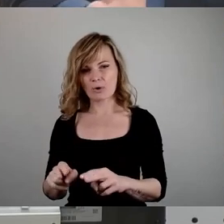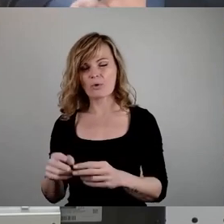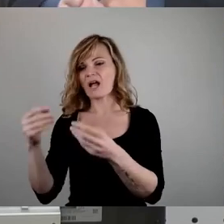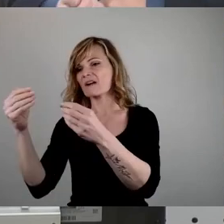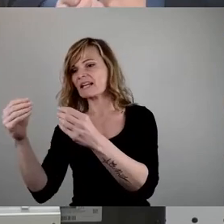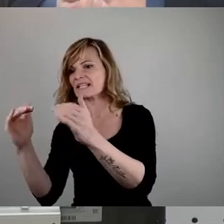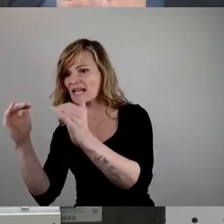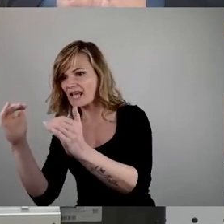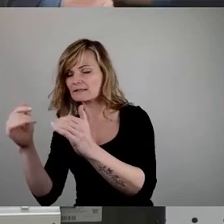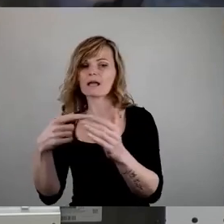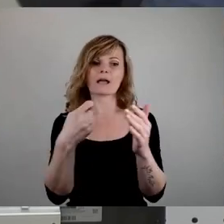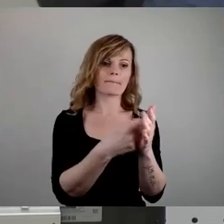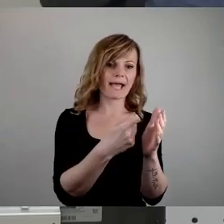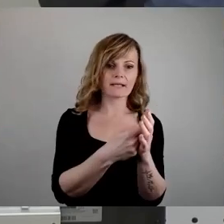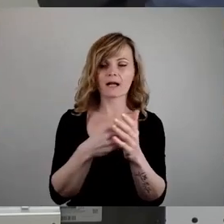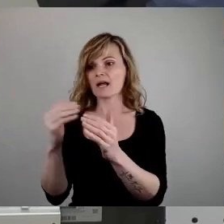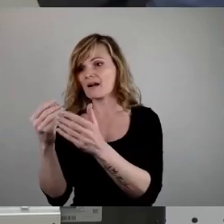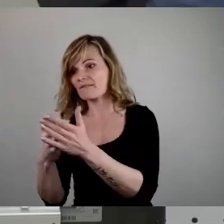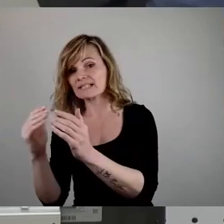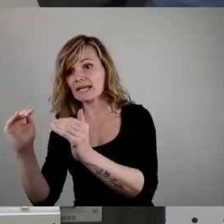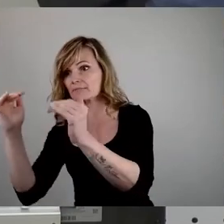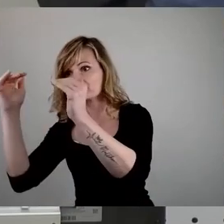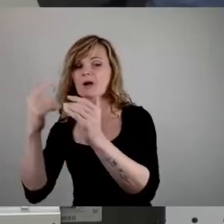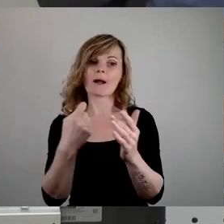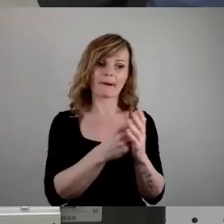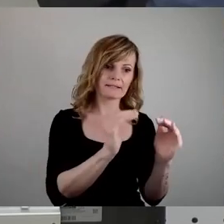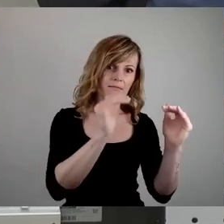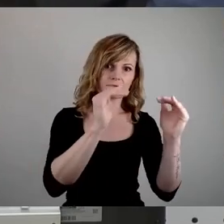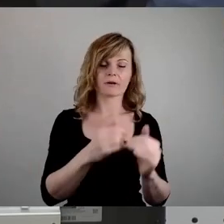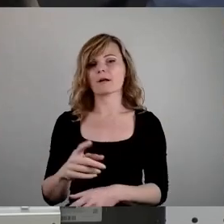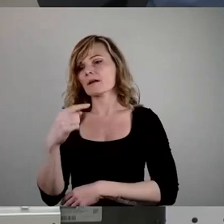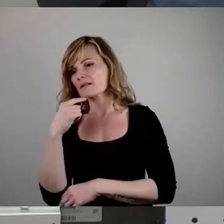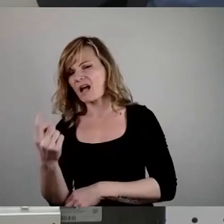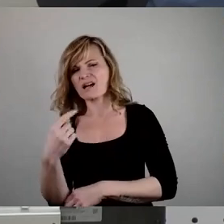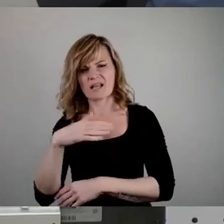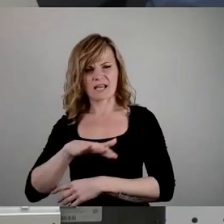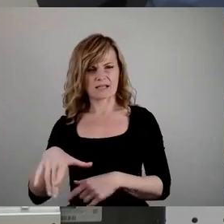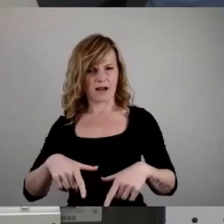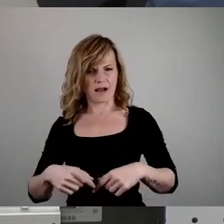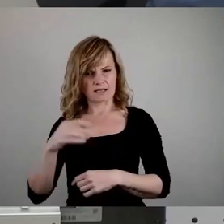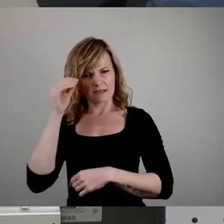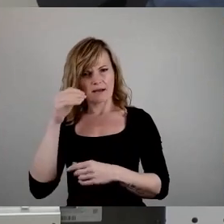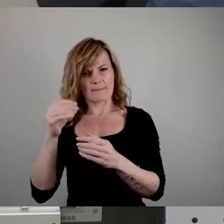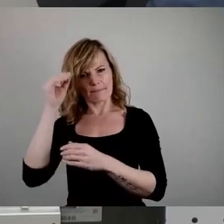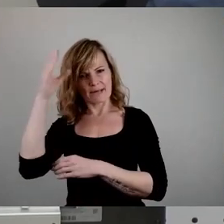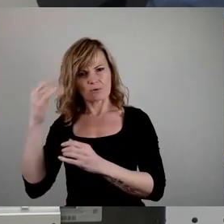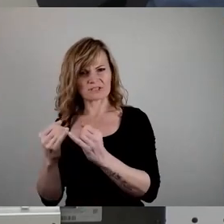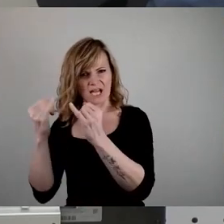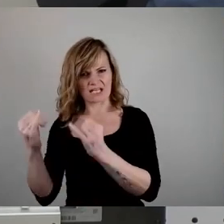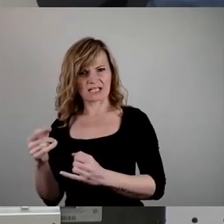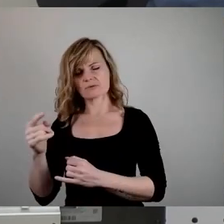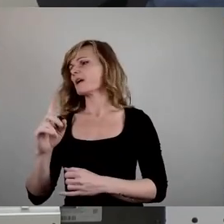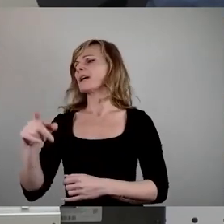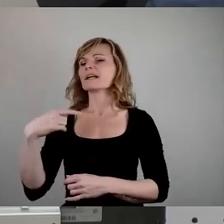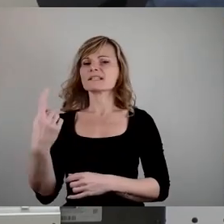ausspielen, weil alle sagen, Kitas sind Bildungseinrichtungen. Dann wäre ja, was ist dann der nächste Schritt? Wir